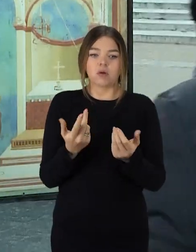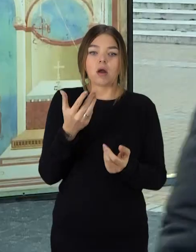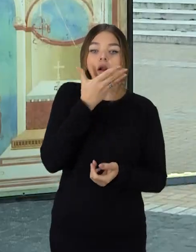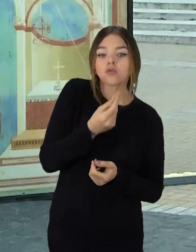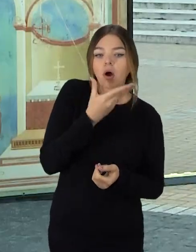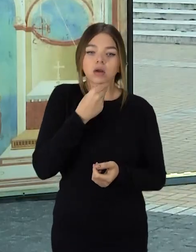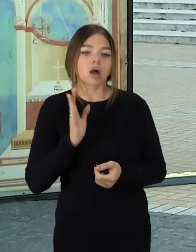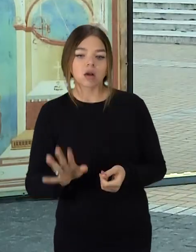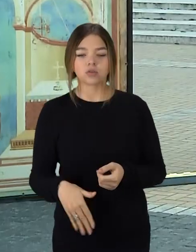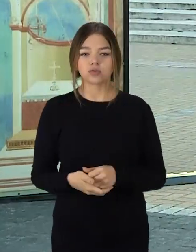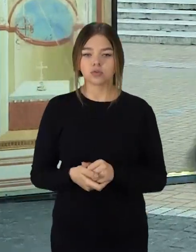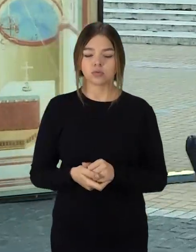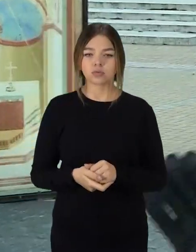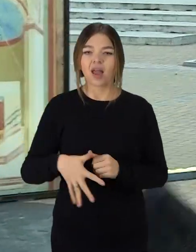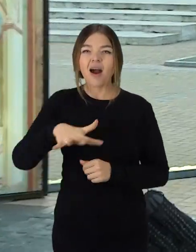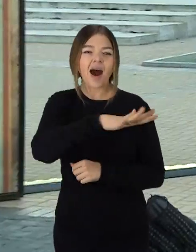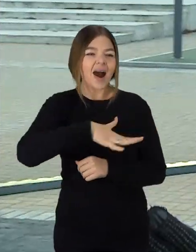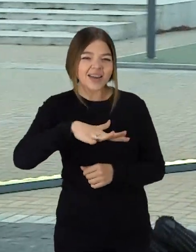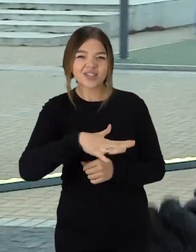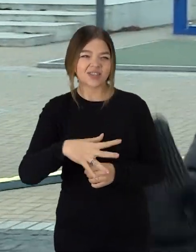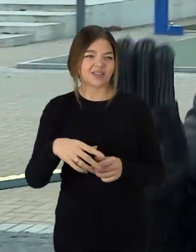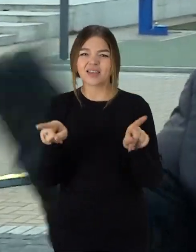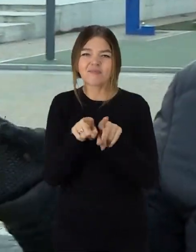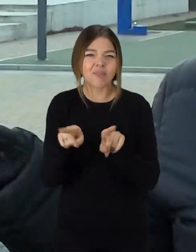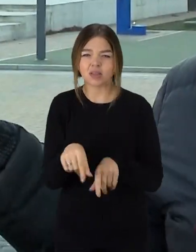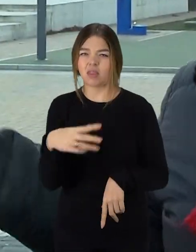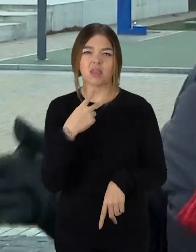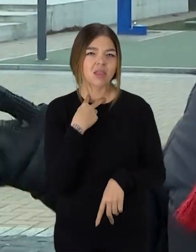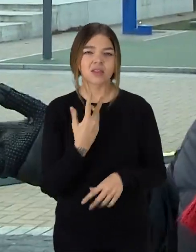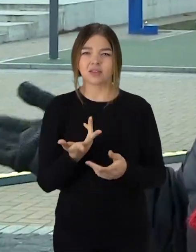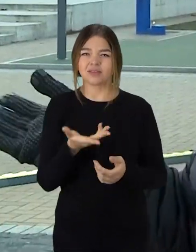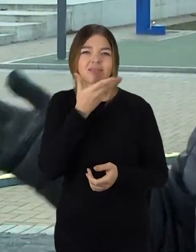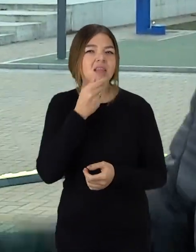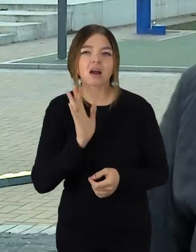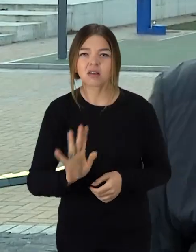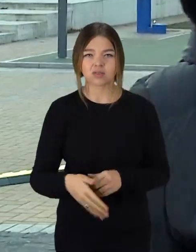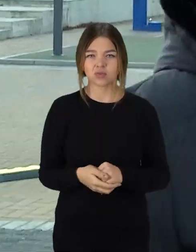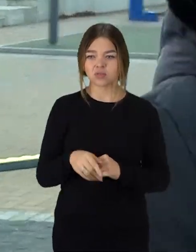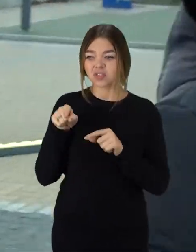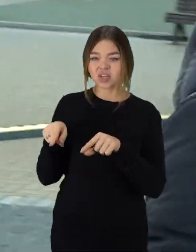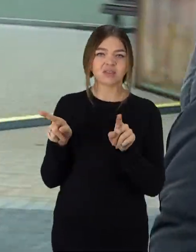negražus. Man ta aikštė iš visklaiki. Tuo pačiu ir čia, nu kažkokia,